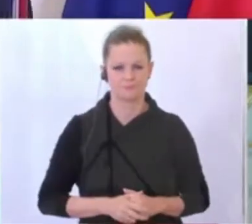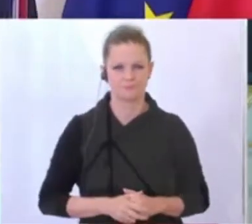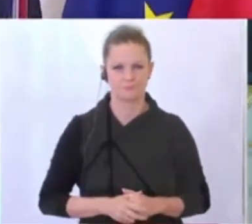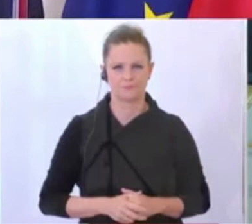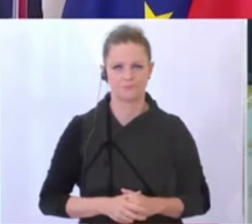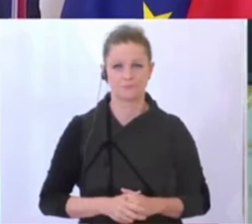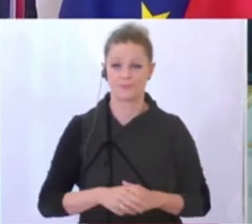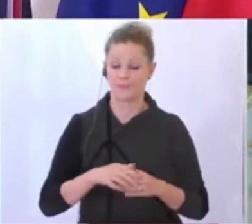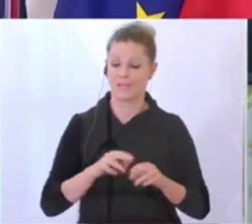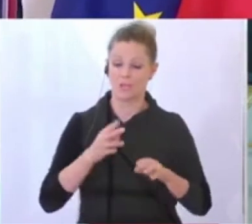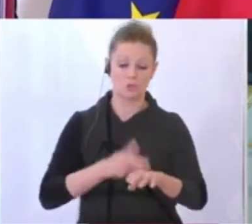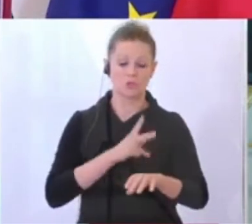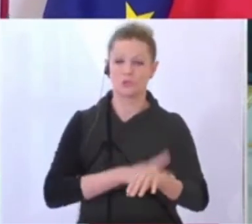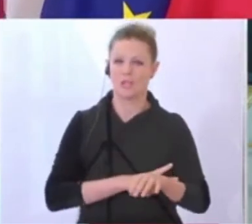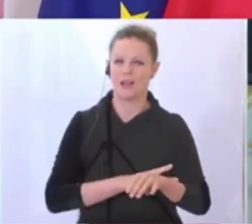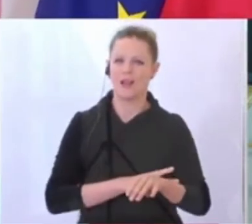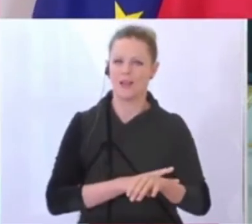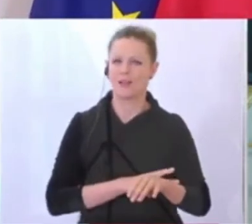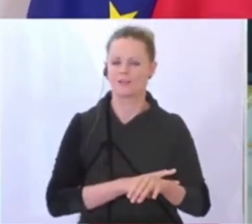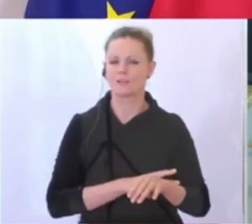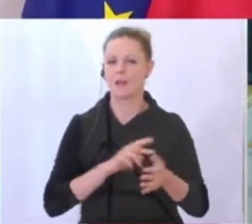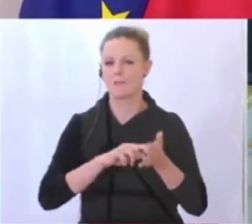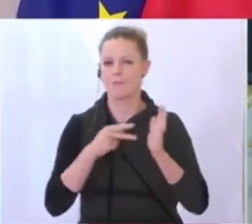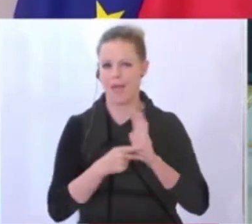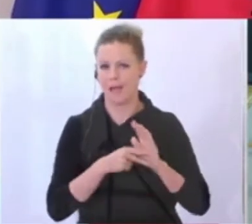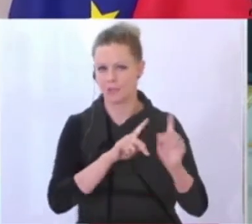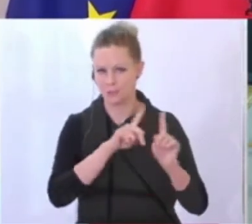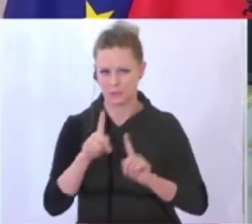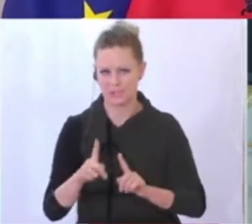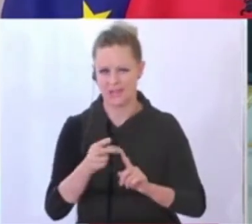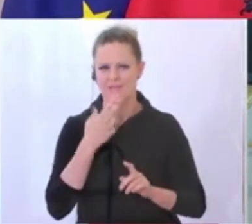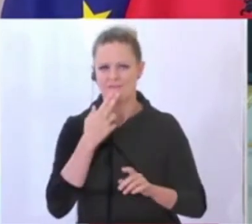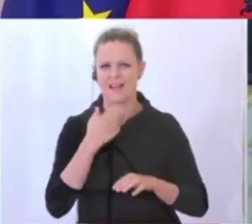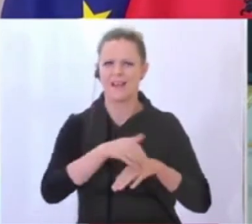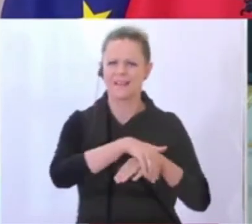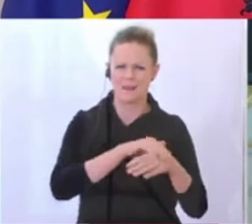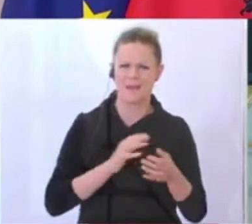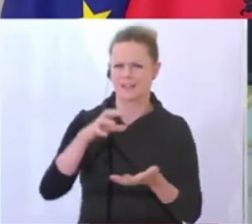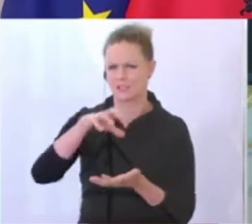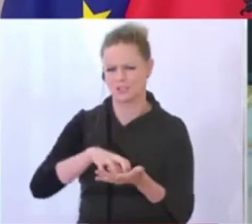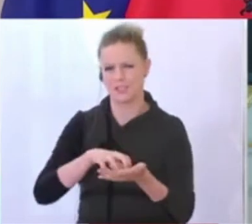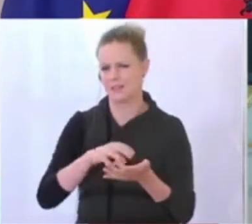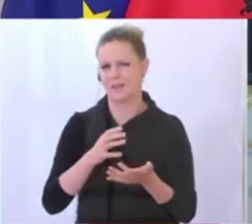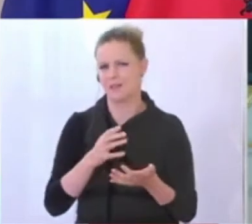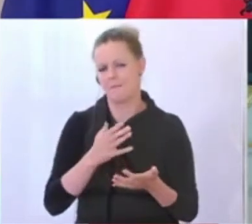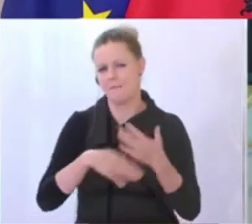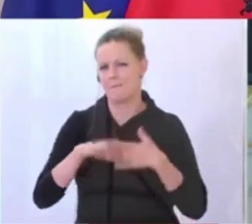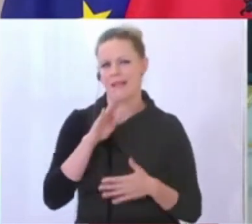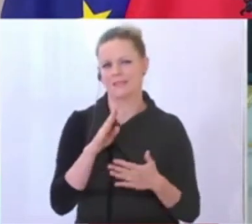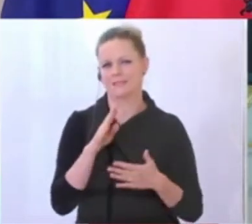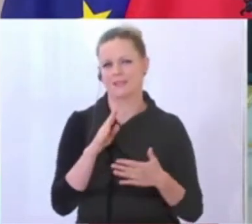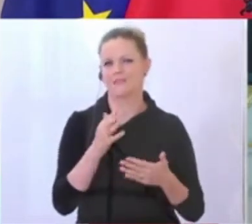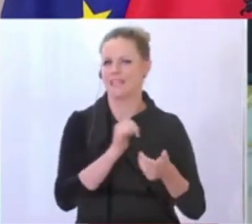den staatlich vorgesehenen Strukturen oder Stellen sind es mit Sicherheit die Gemeinden und die Städte, die am unmittelbarsten das